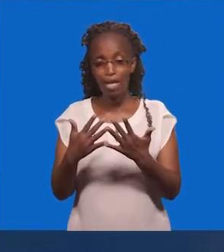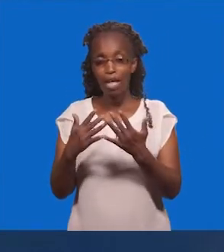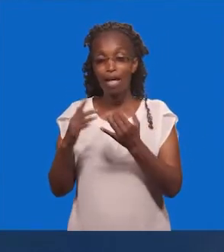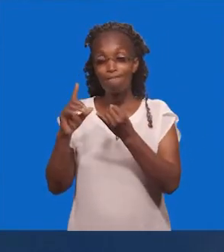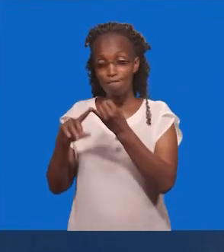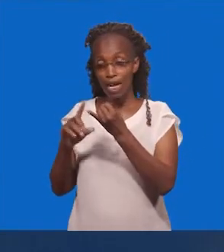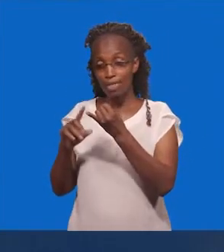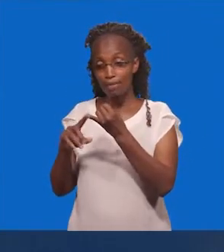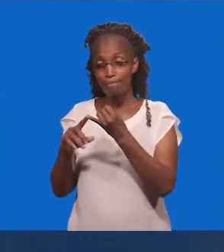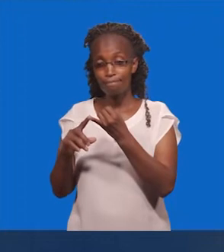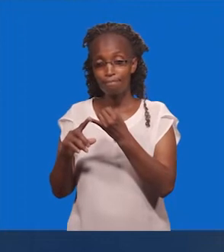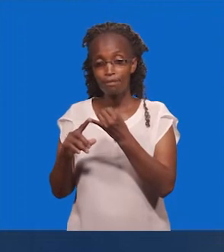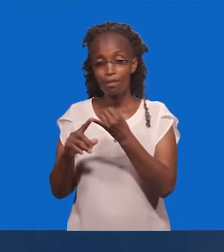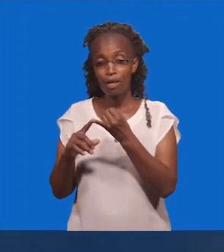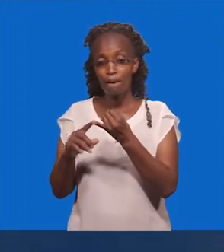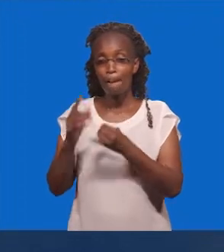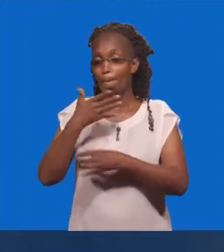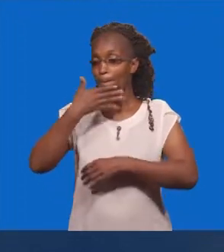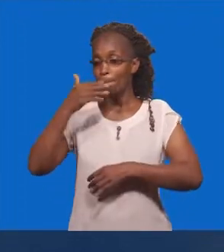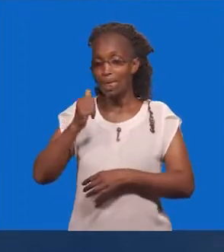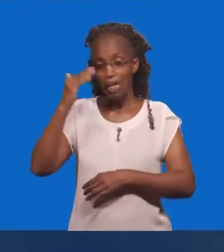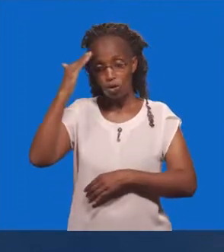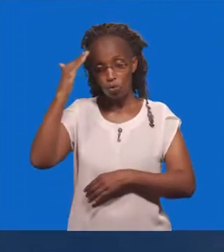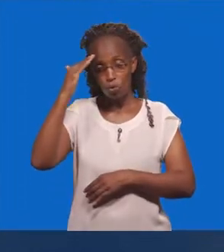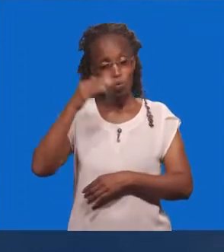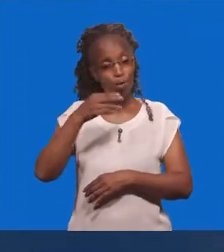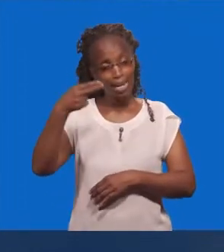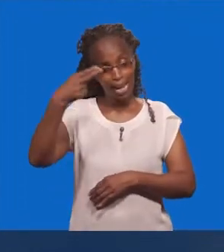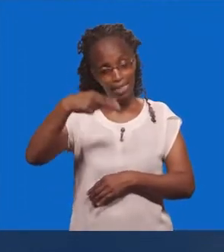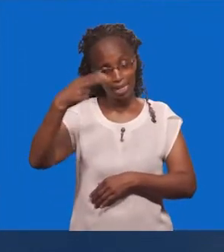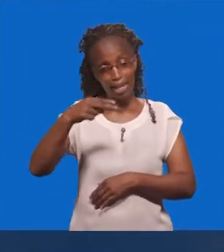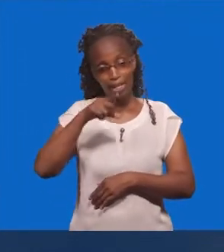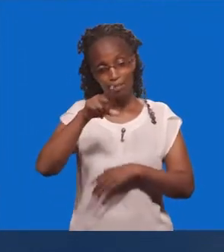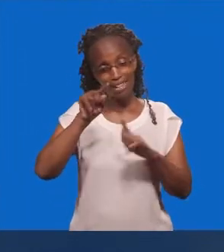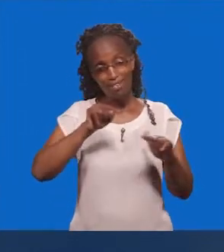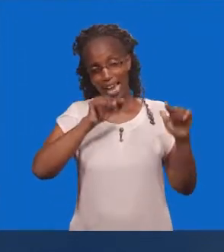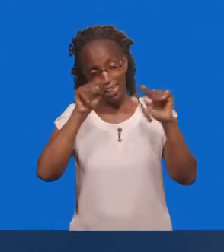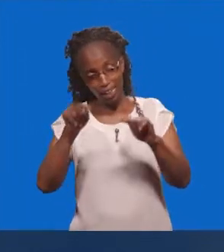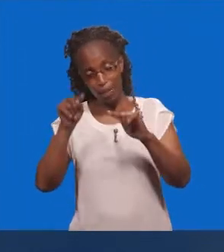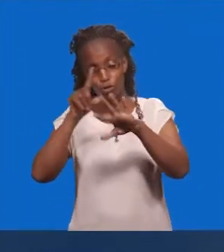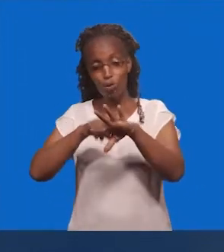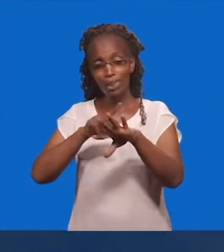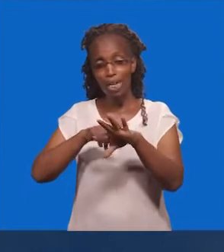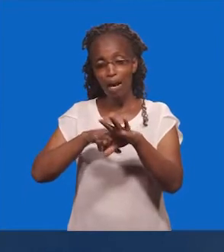Mwanzo Ningechaka Mutanzamaji Weze Kujua Ya kwamba Ezekia Alifikia Wakati Hakaweza